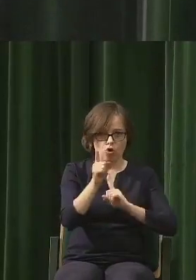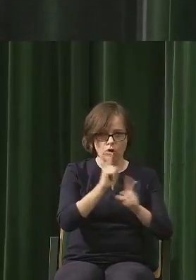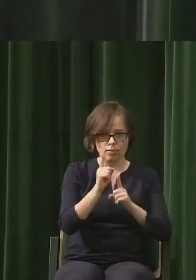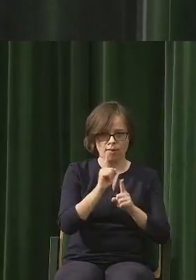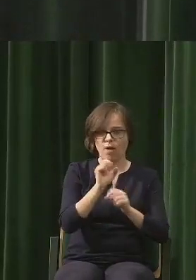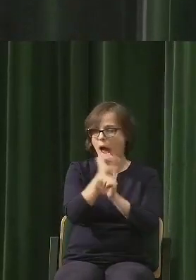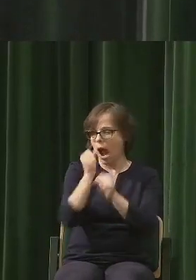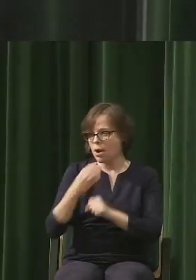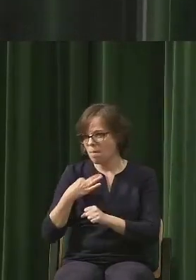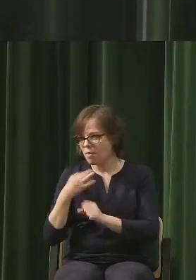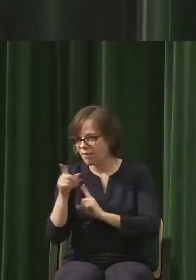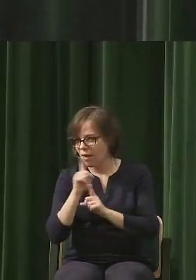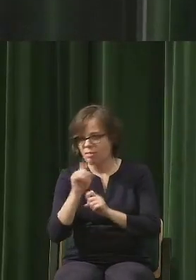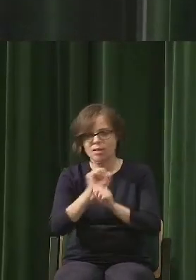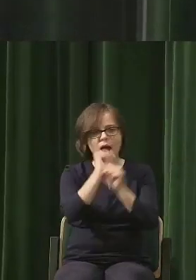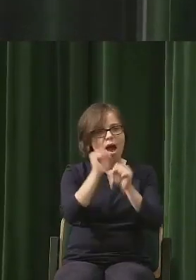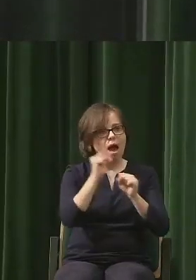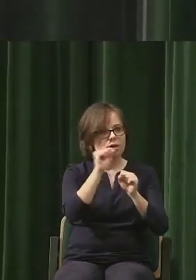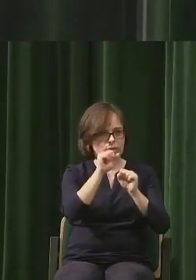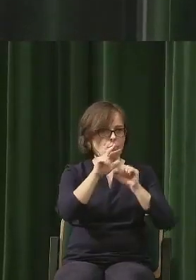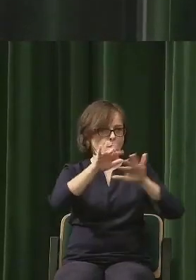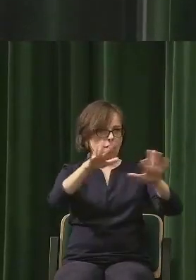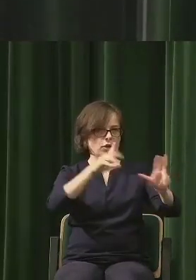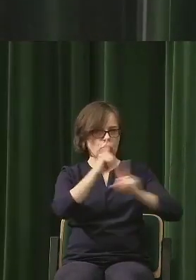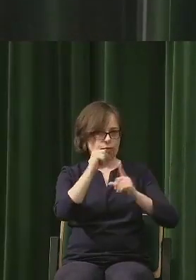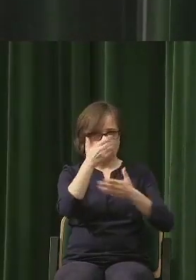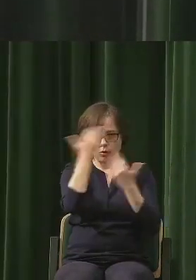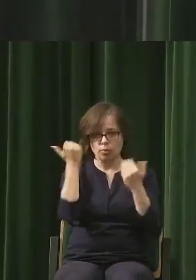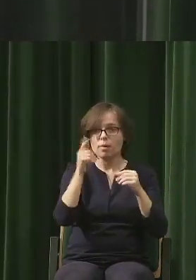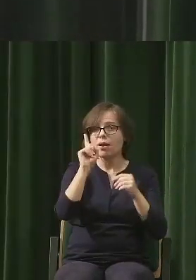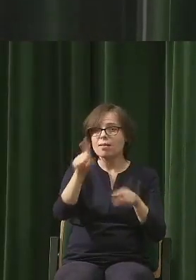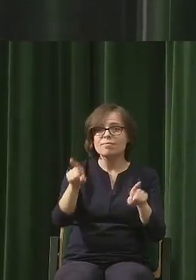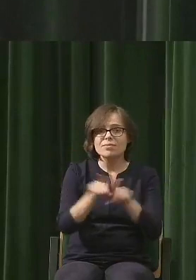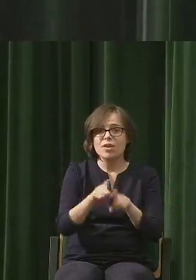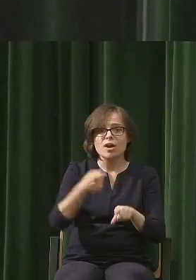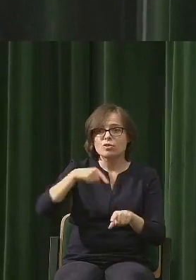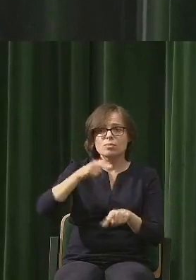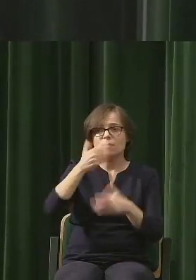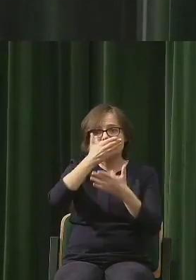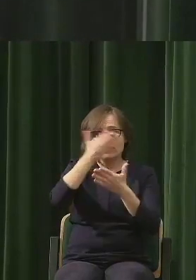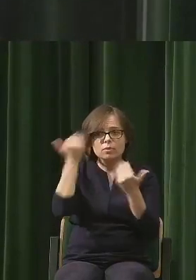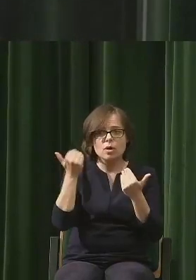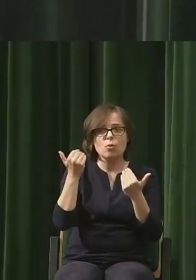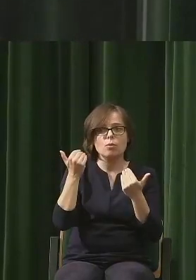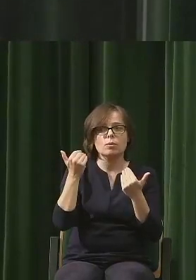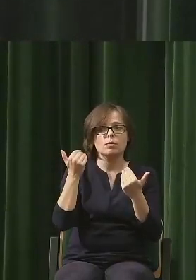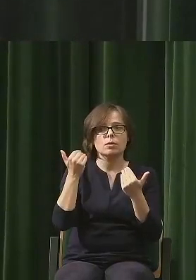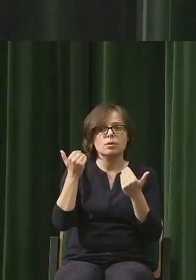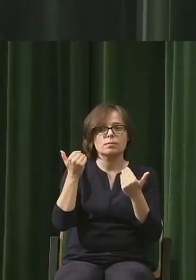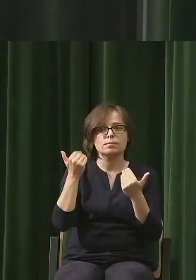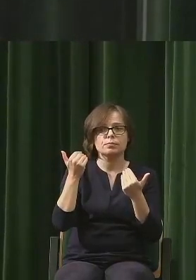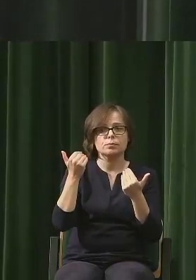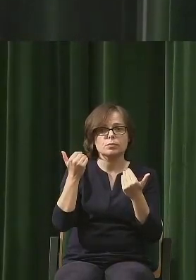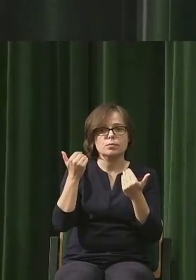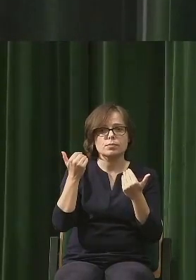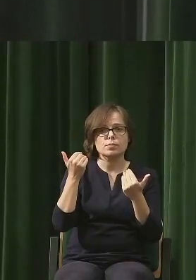publicznej, ale nie umiemy również przedsięwziąć takiej prawdziwej, nie wiem,